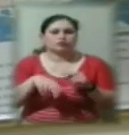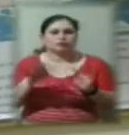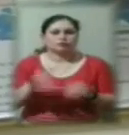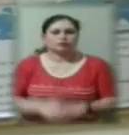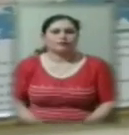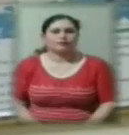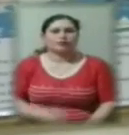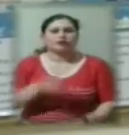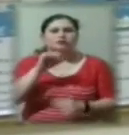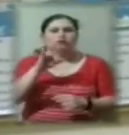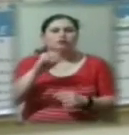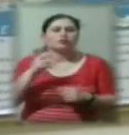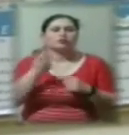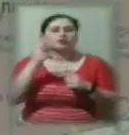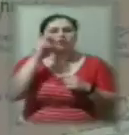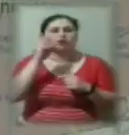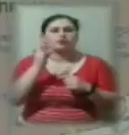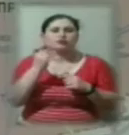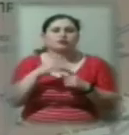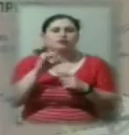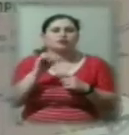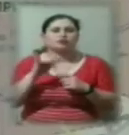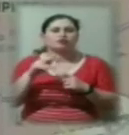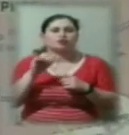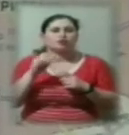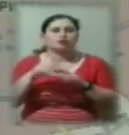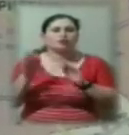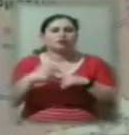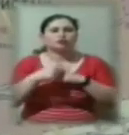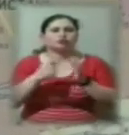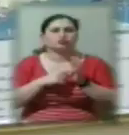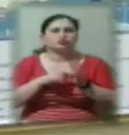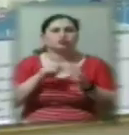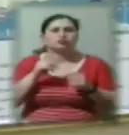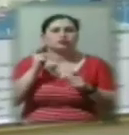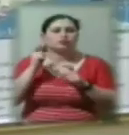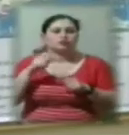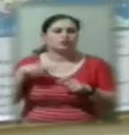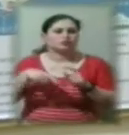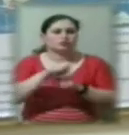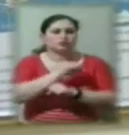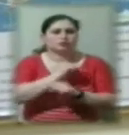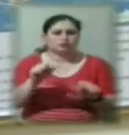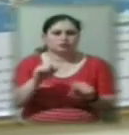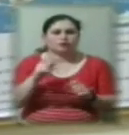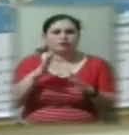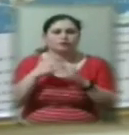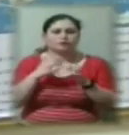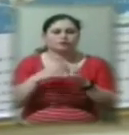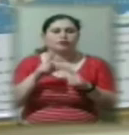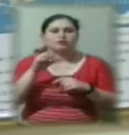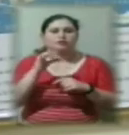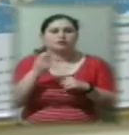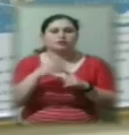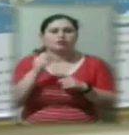облдержадміністрації Вадим Чабан сказав, що після 16-ї заборонили в'їзд вантажівкам у Херсон. На засіданні штабу, він був о пів на